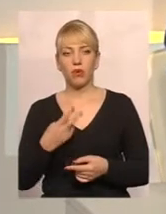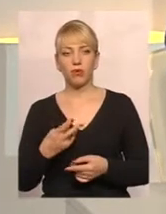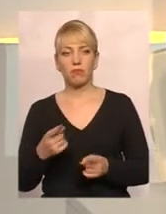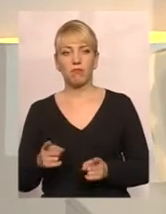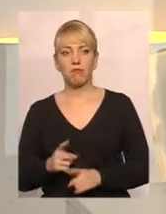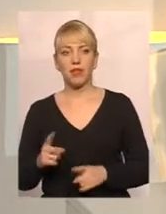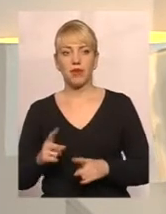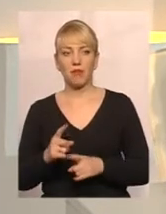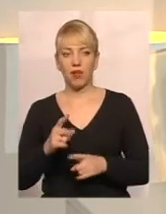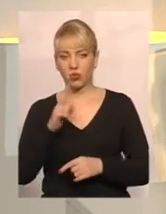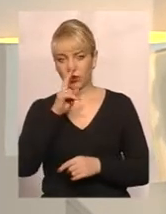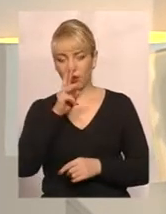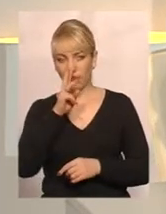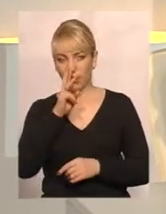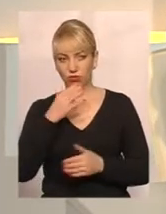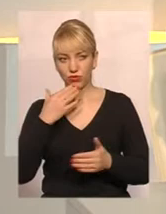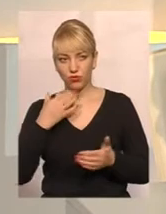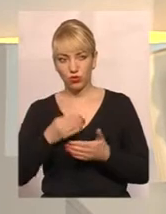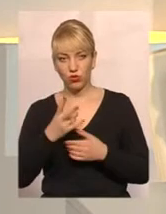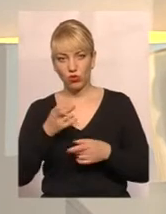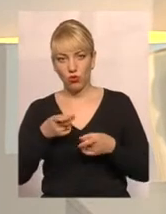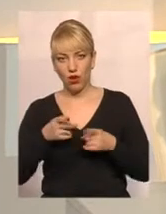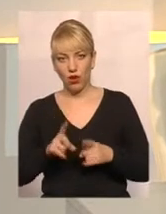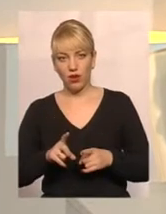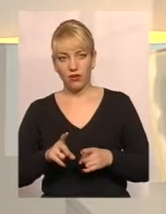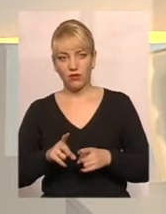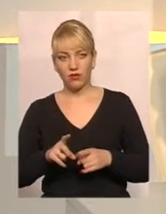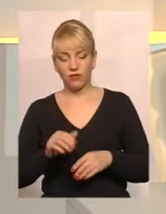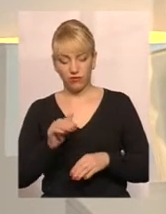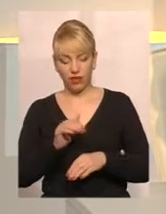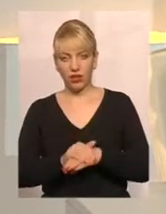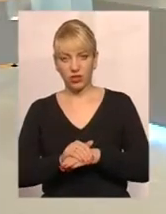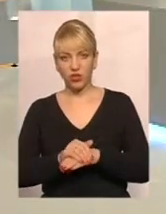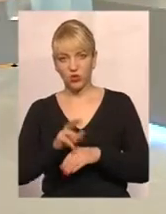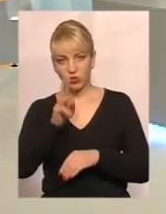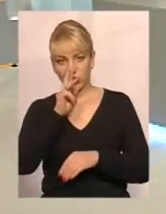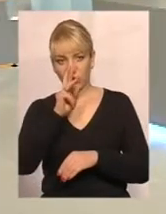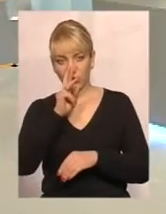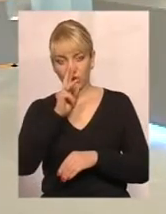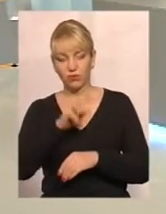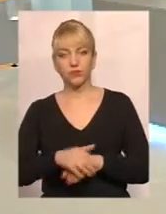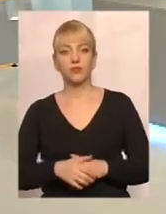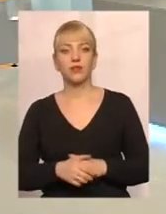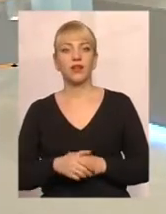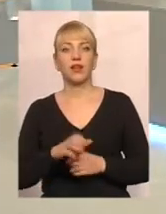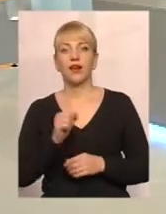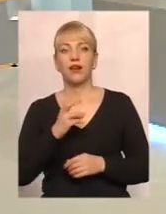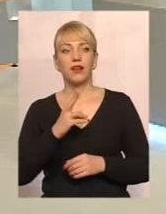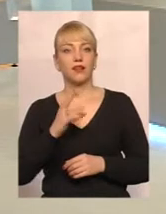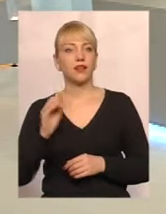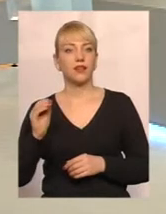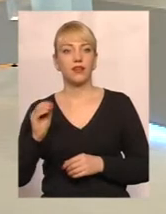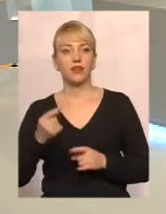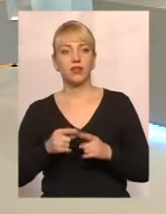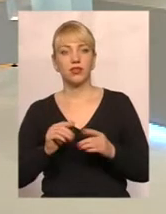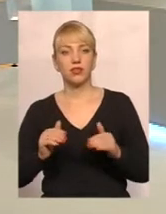б мінімальну зарплату свою, але реальну. Але ми будемо брати фактичну зарплату, а не цей